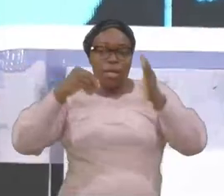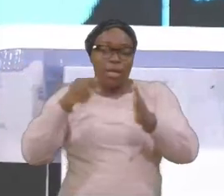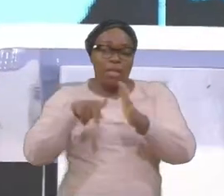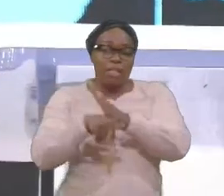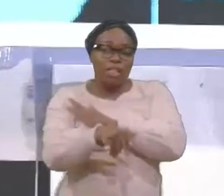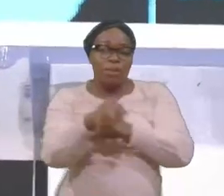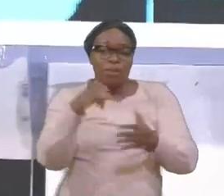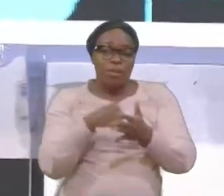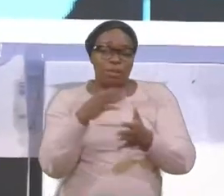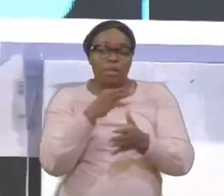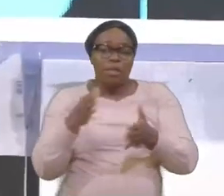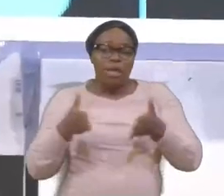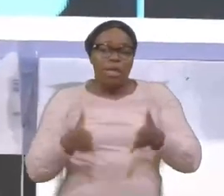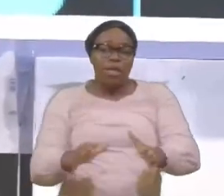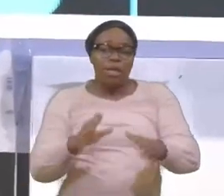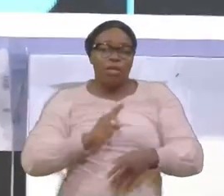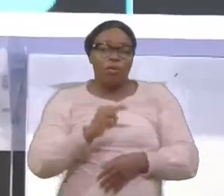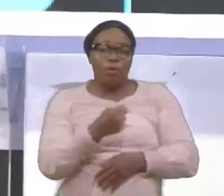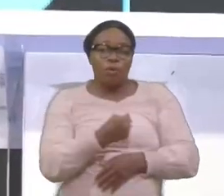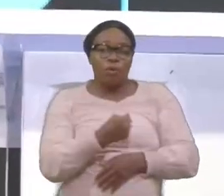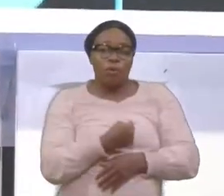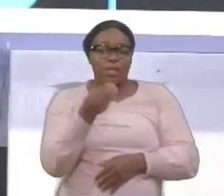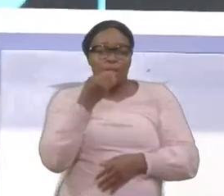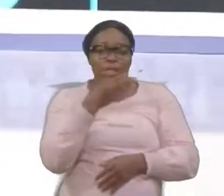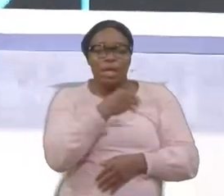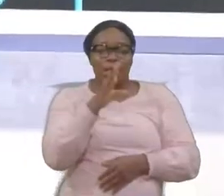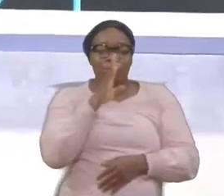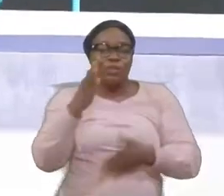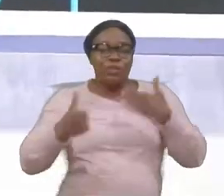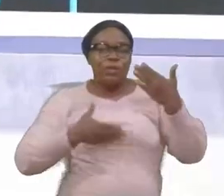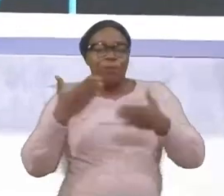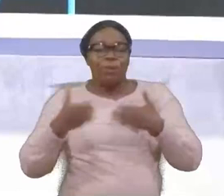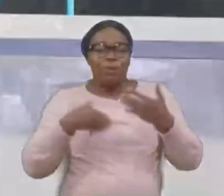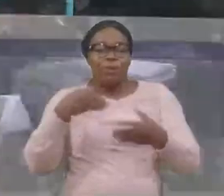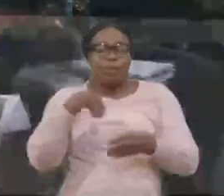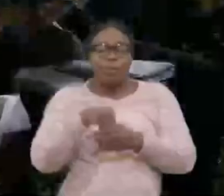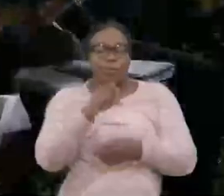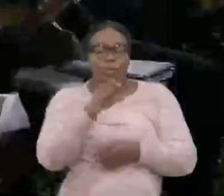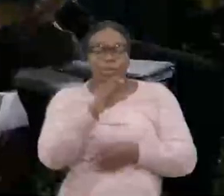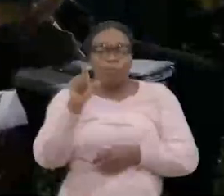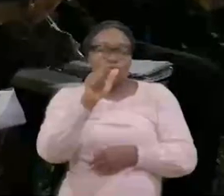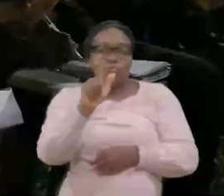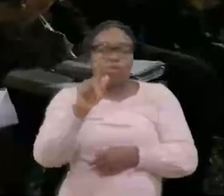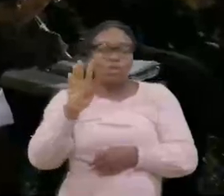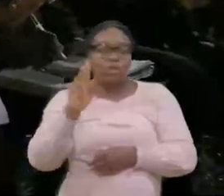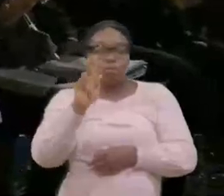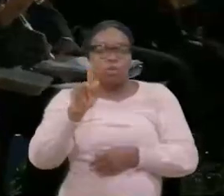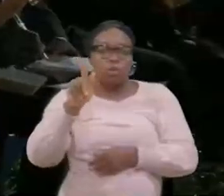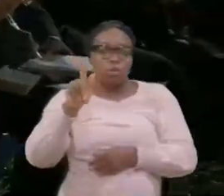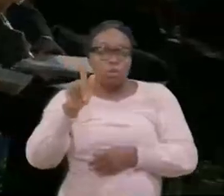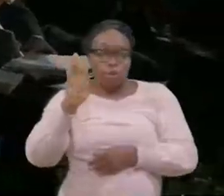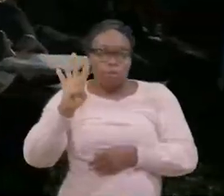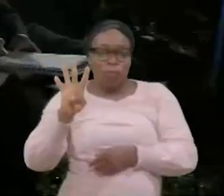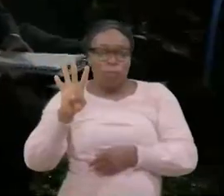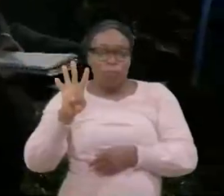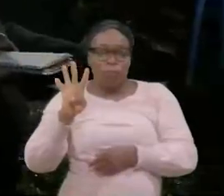Tuons le, Mangeons et réjouissons nous, Verset 24, Verset 24, Car mon